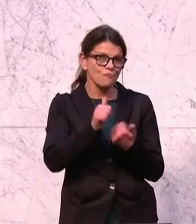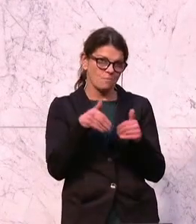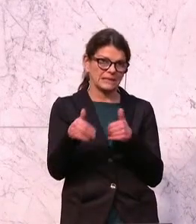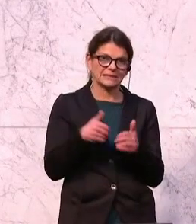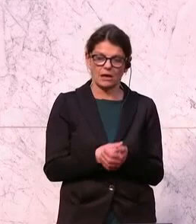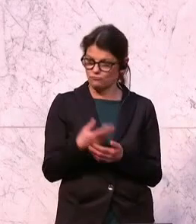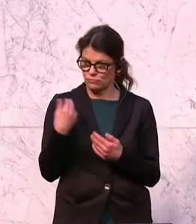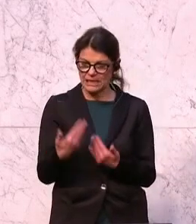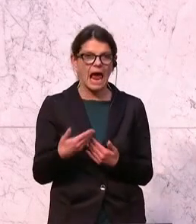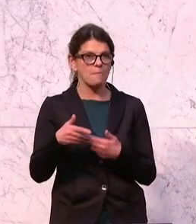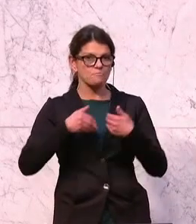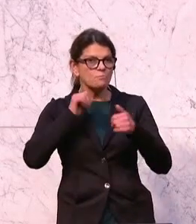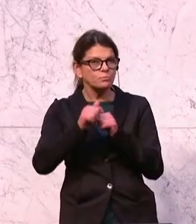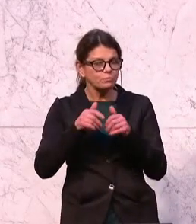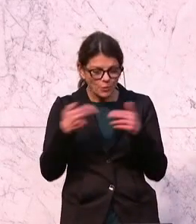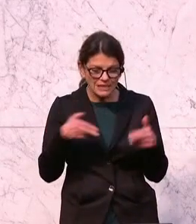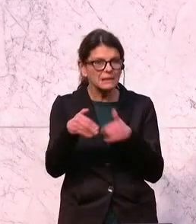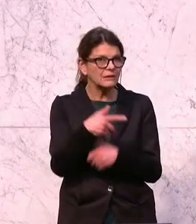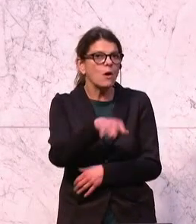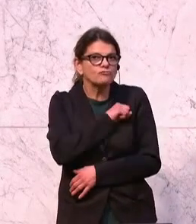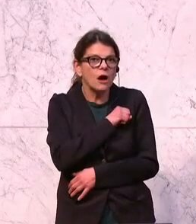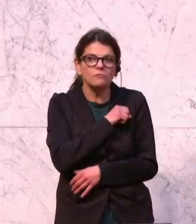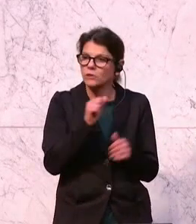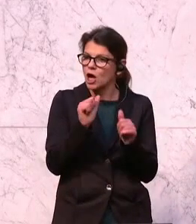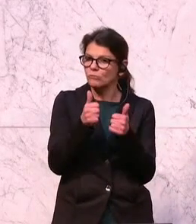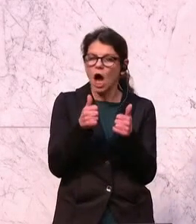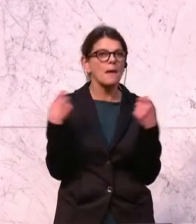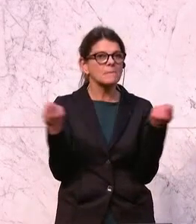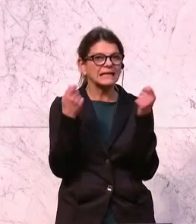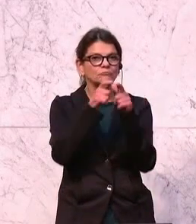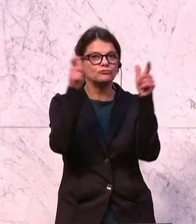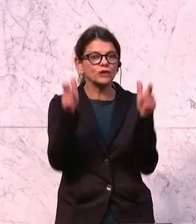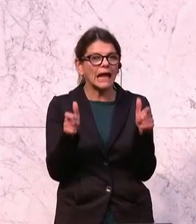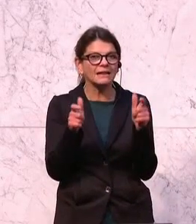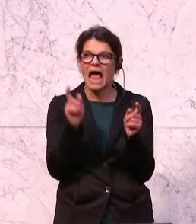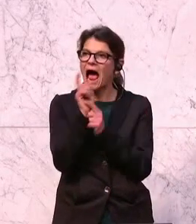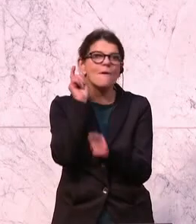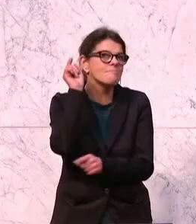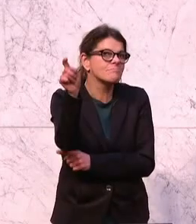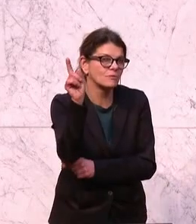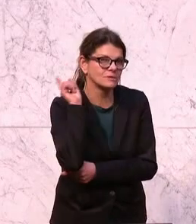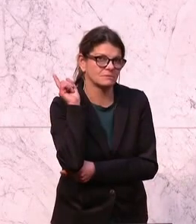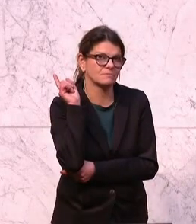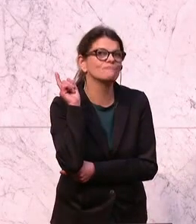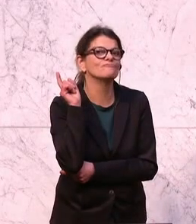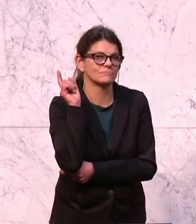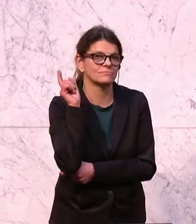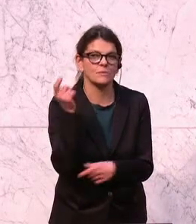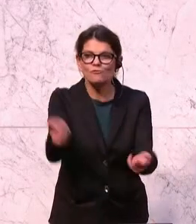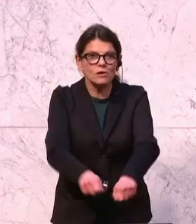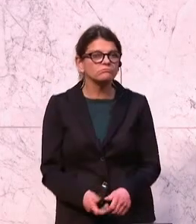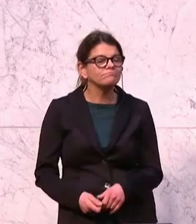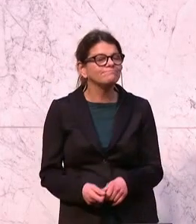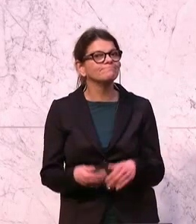Bundesminister, der es geschafft hat, Sportbetriebsstätten auch im Freien zu